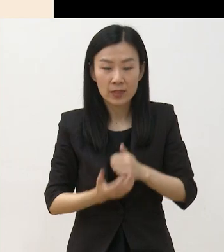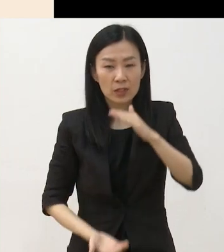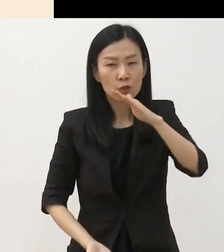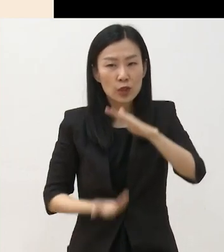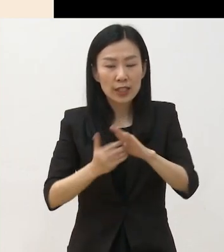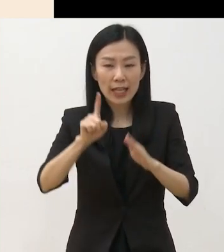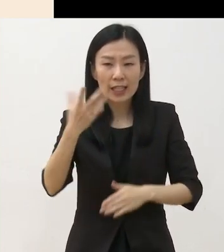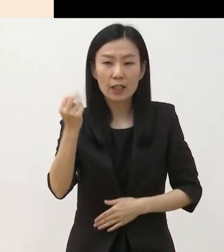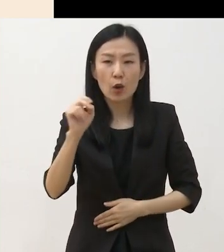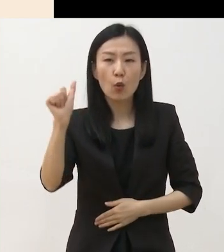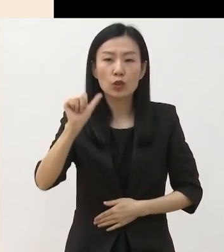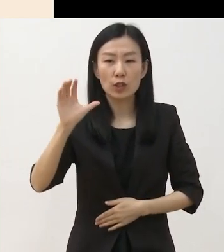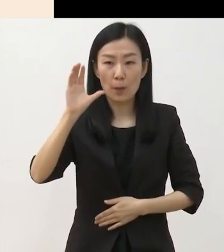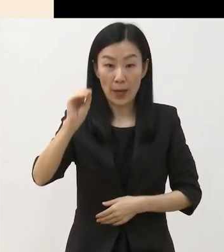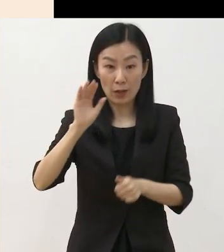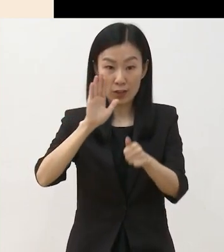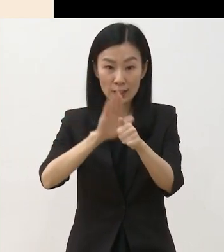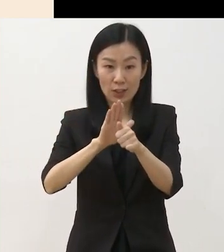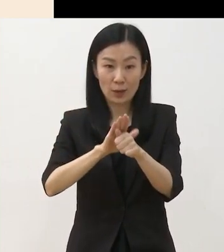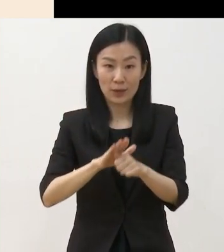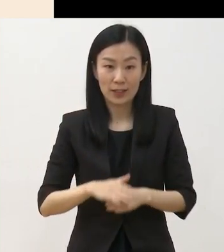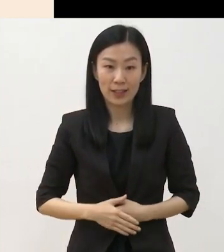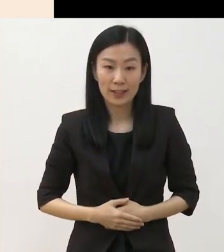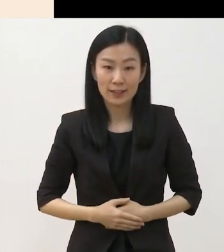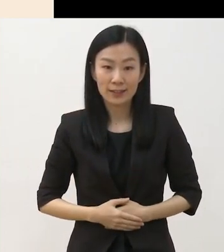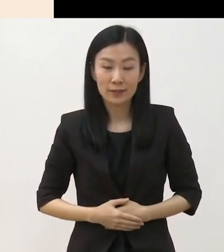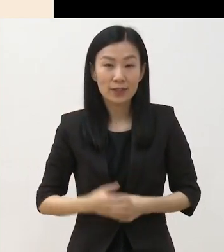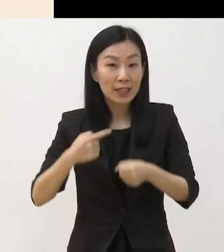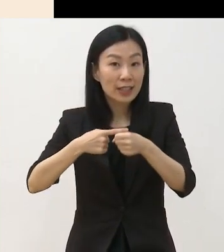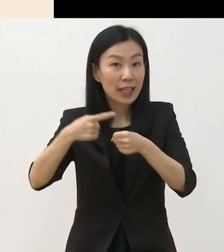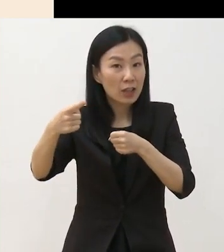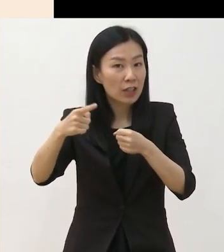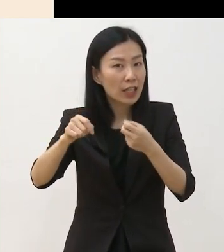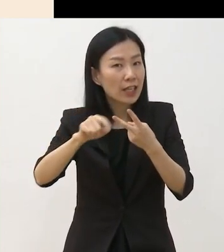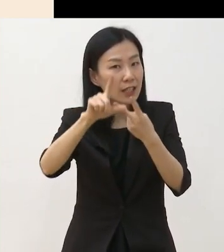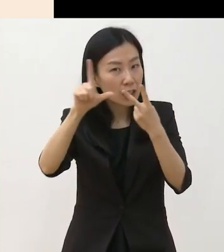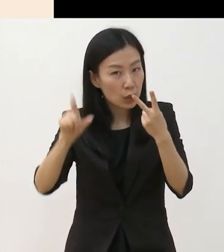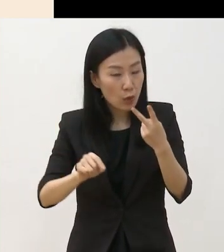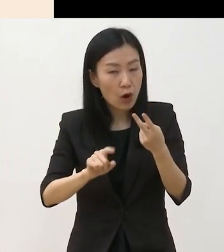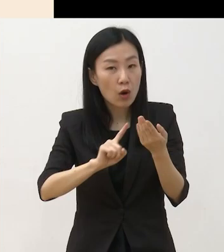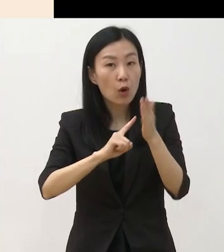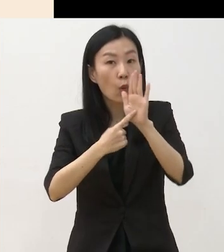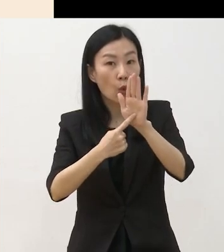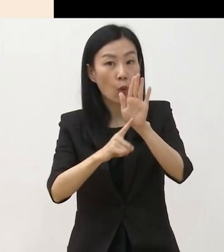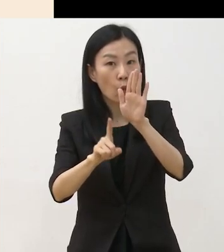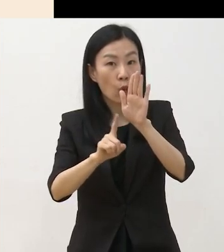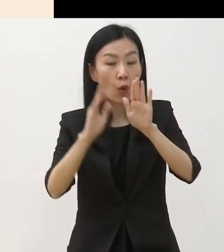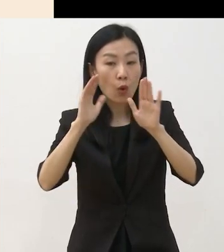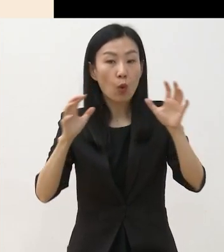5천만 원을 지원합니다 내년 2월 공고 예정입니다